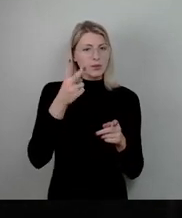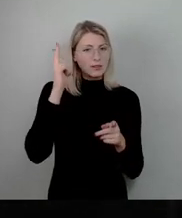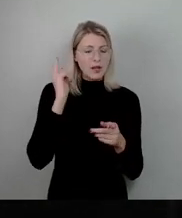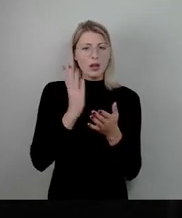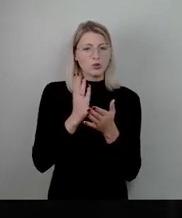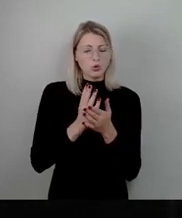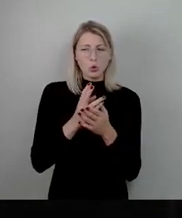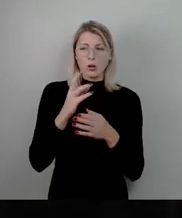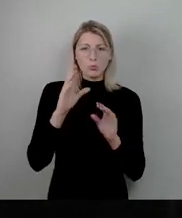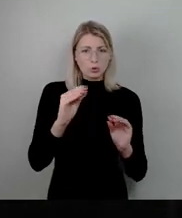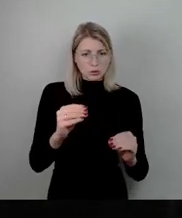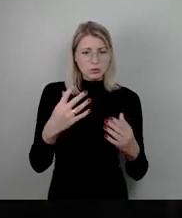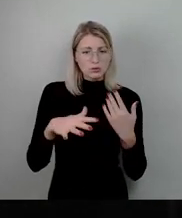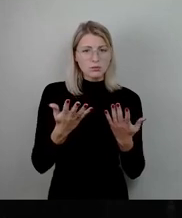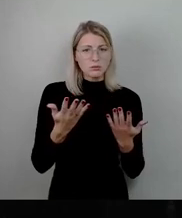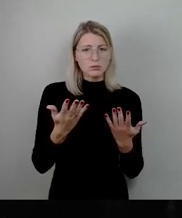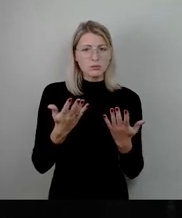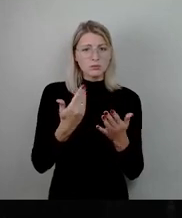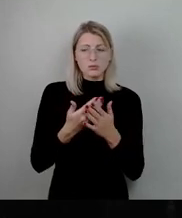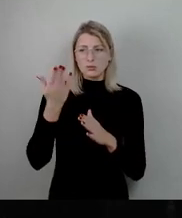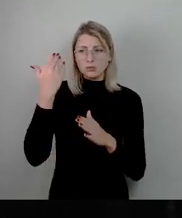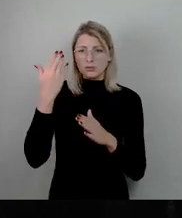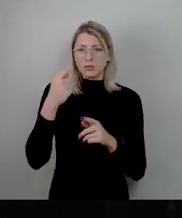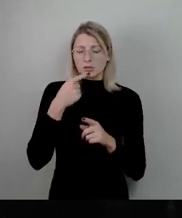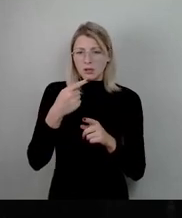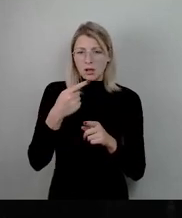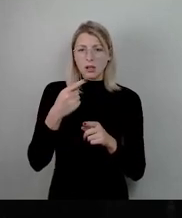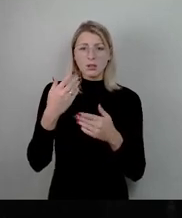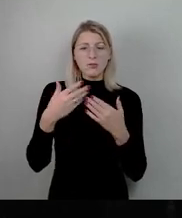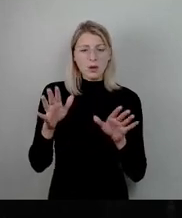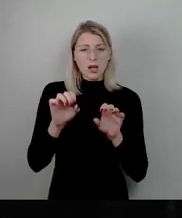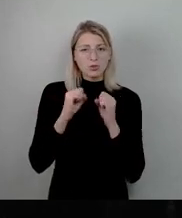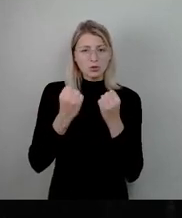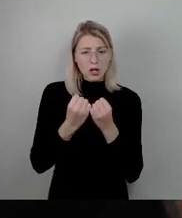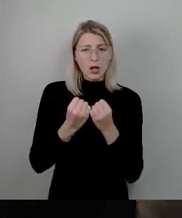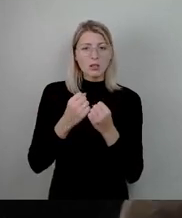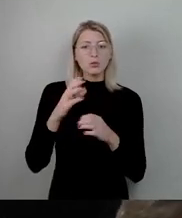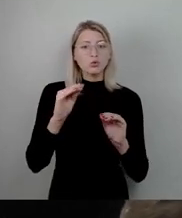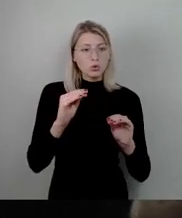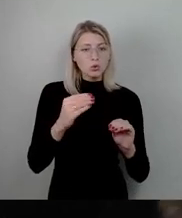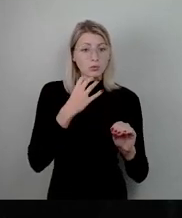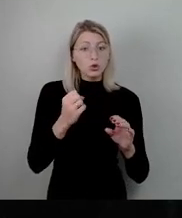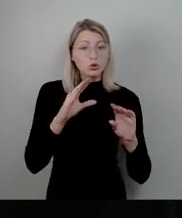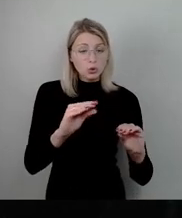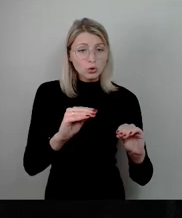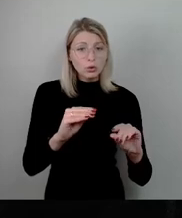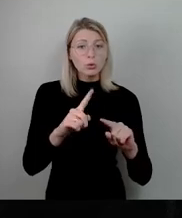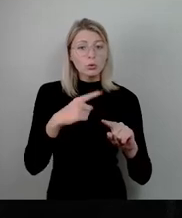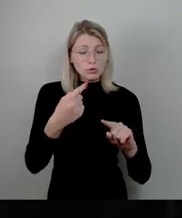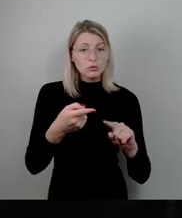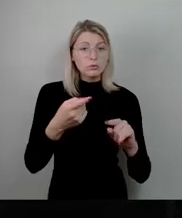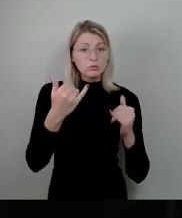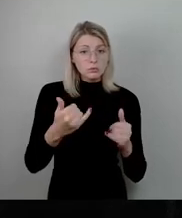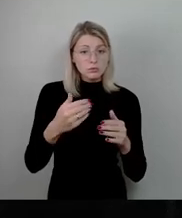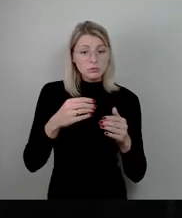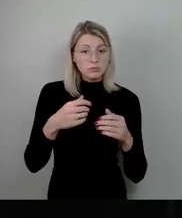sollte. Da hieß es ursprünglich, dass der Freistaat dort eine Nutzung anstrebt und in Endverhandlungen mit Ihnen stehen würde. Gerne,